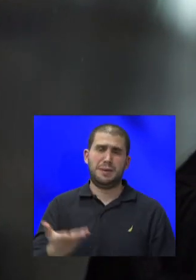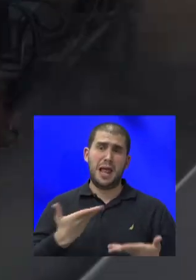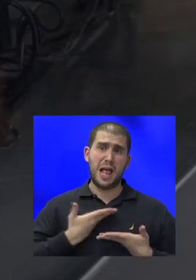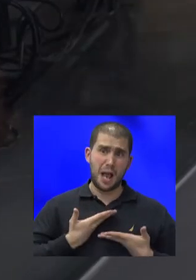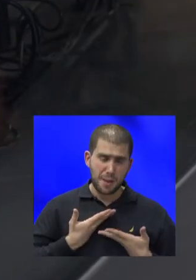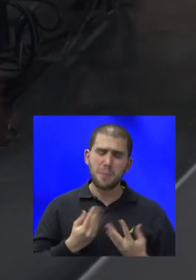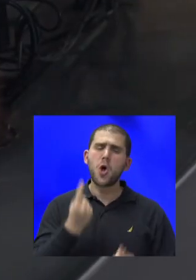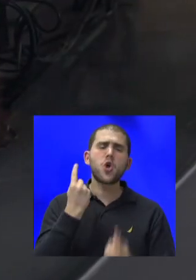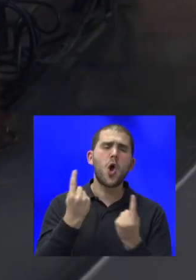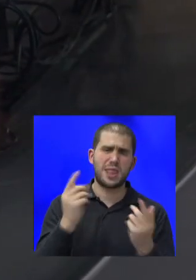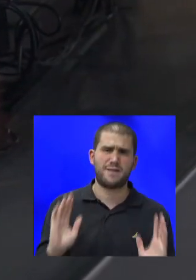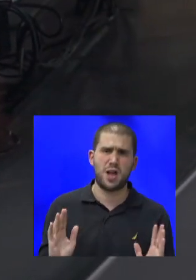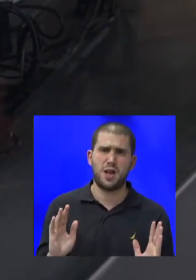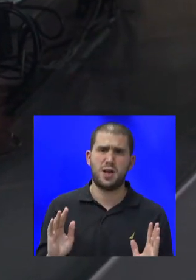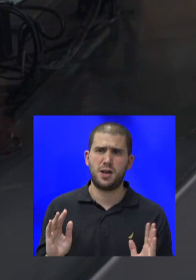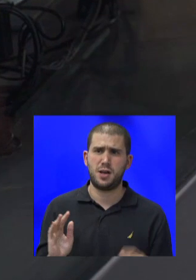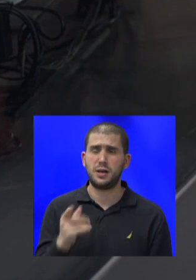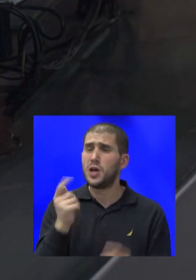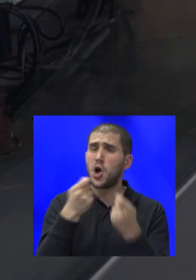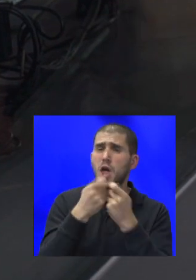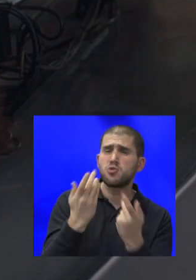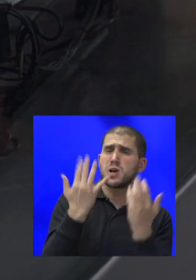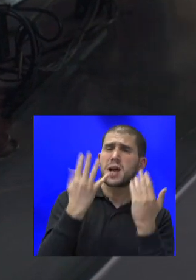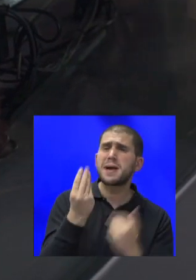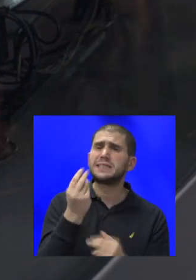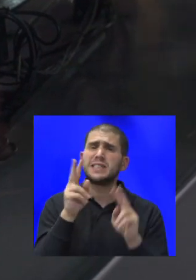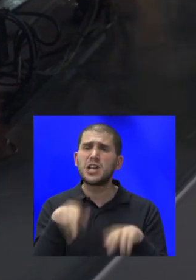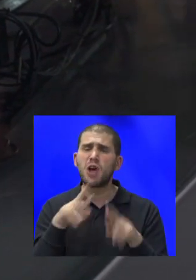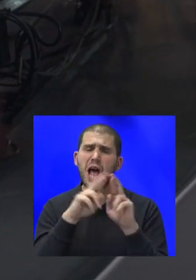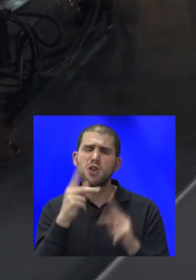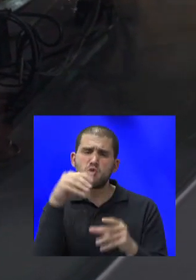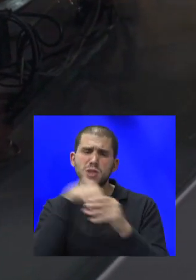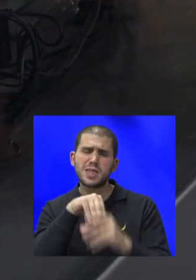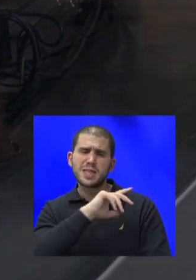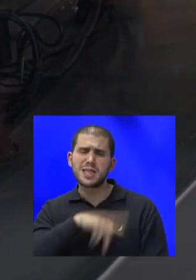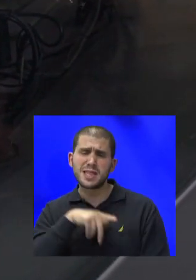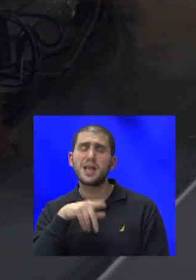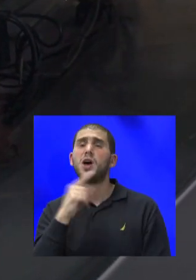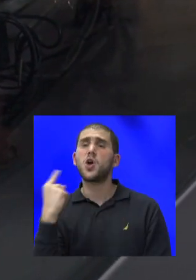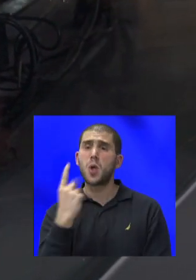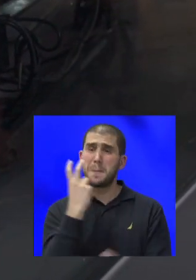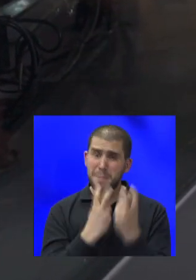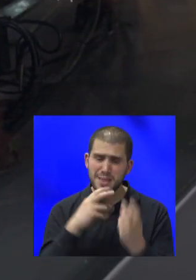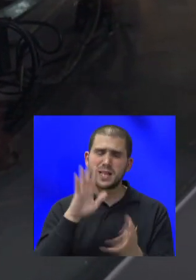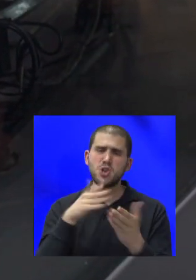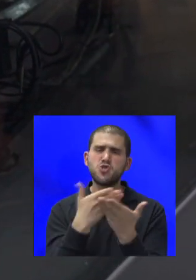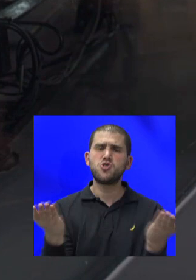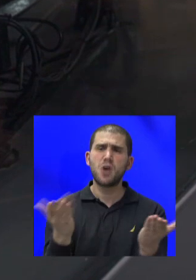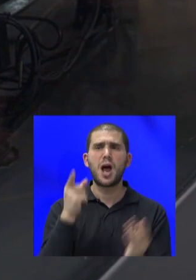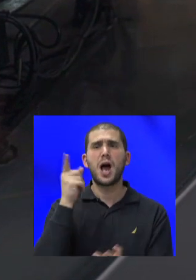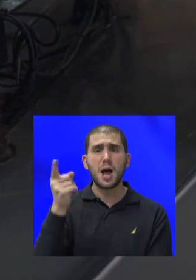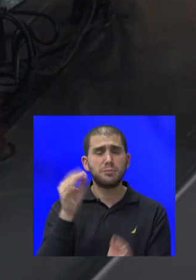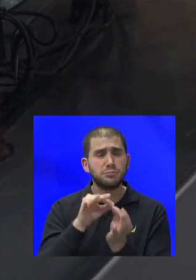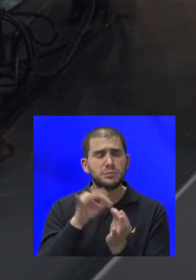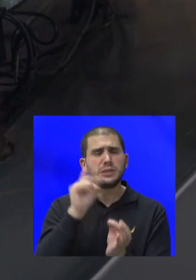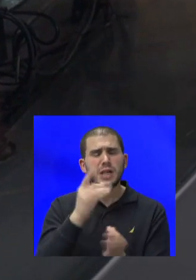בעניין. זה לא קשור לכמה כסף יש לרשות שאתם גרים בה. כל המידע הזה נמצא בפניהם. הם פשוט צריכים להחליט שהם